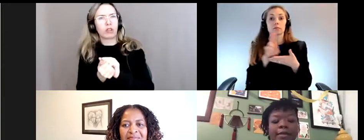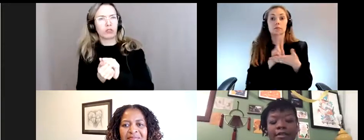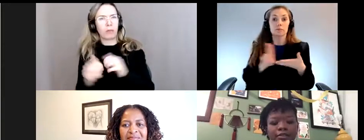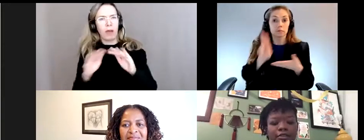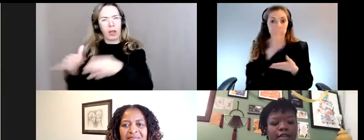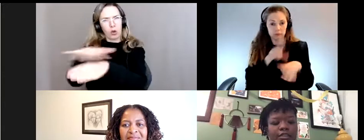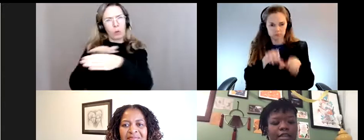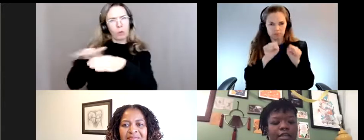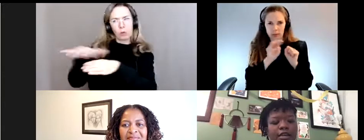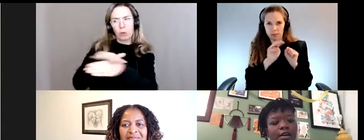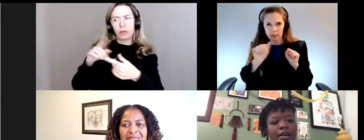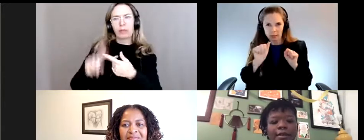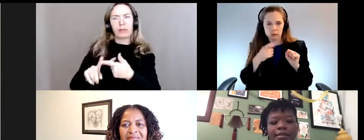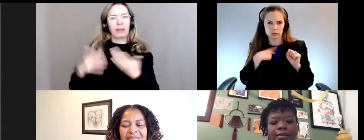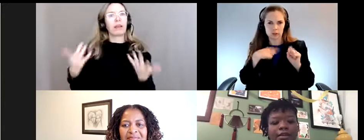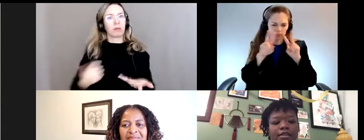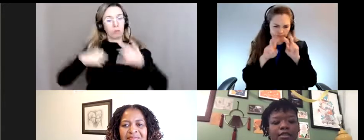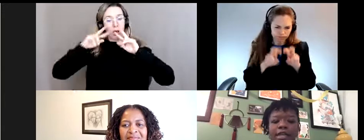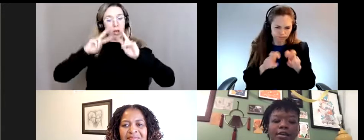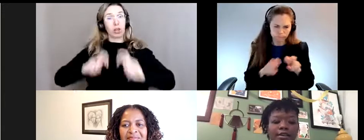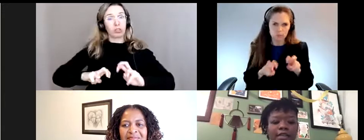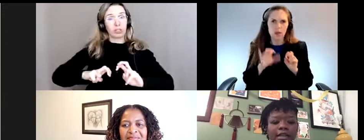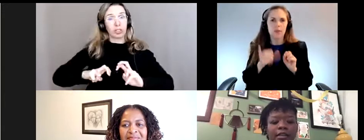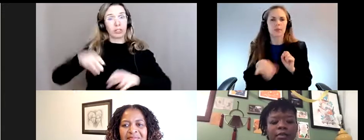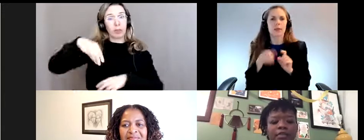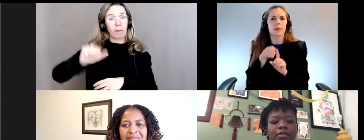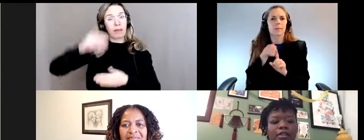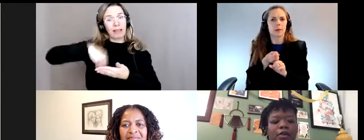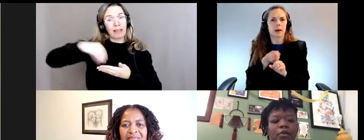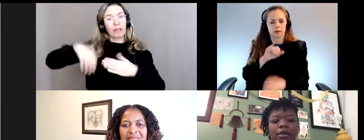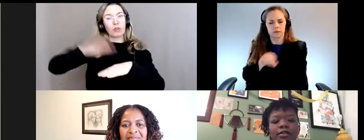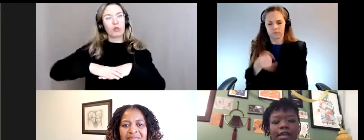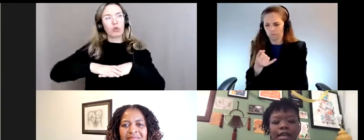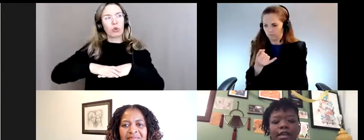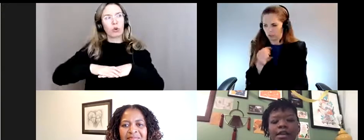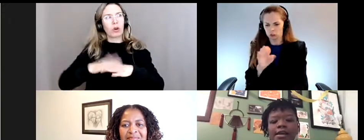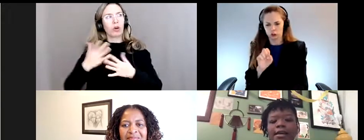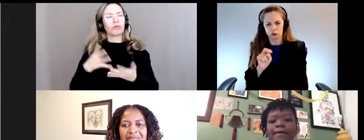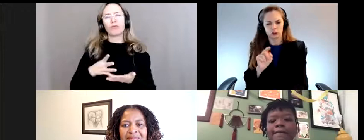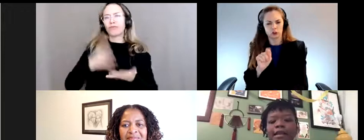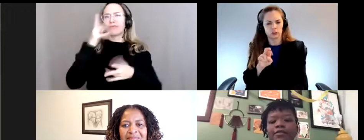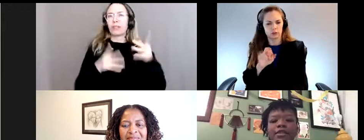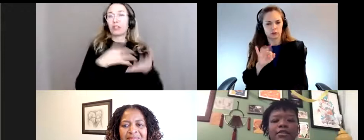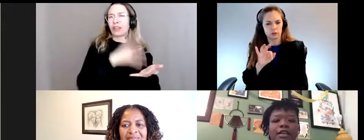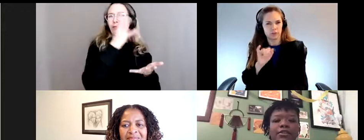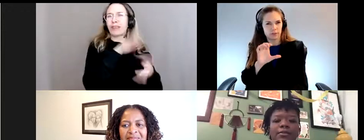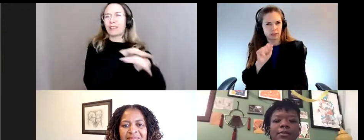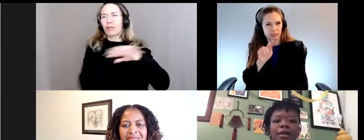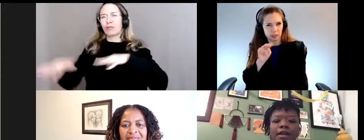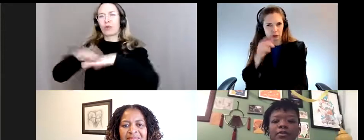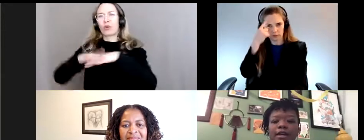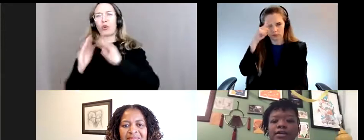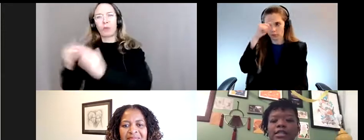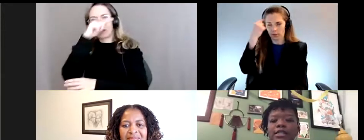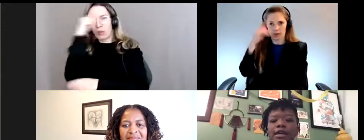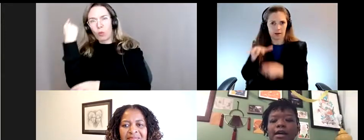communauté. Je fais ma recherche de maîtrise sur la gentrification, des impacts de la gentrification sur les communautés noires